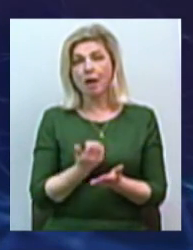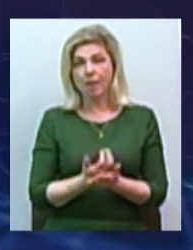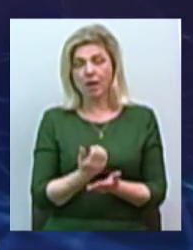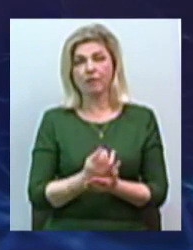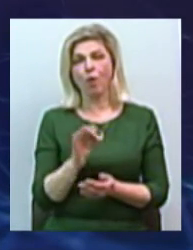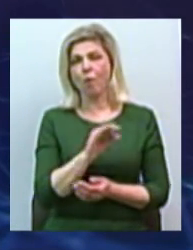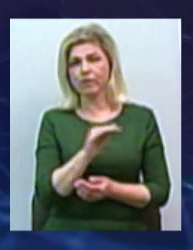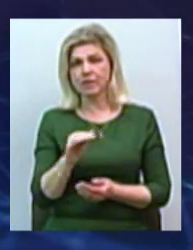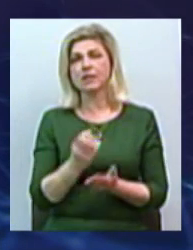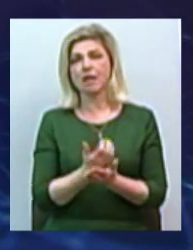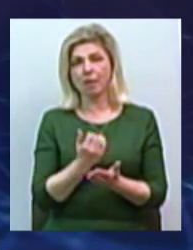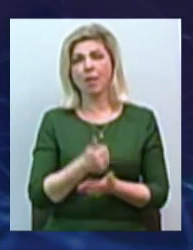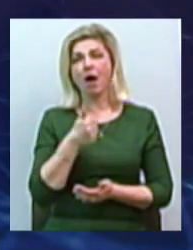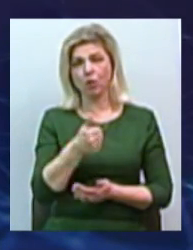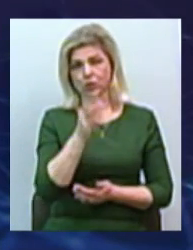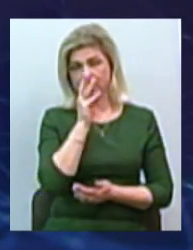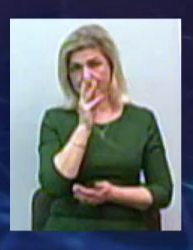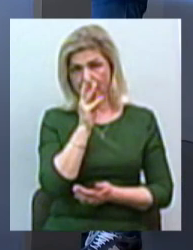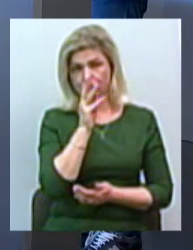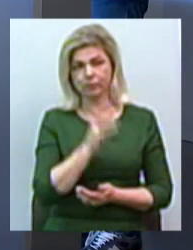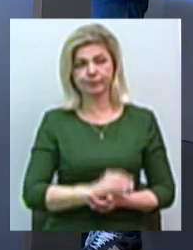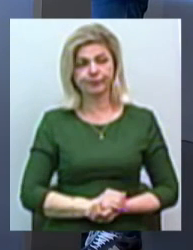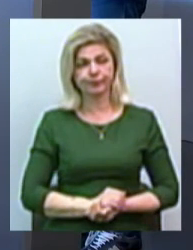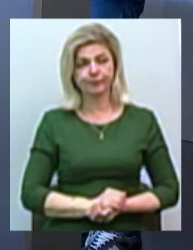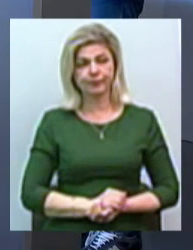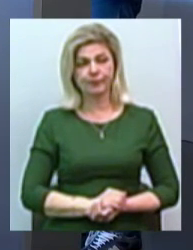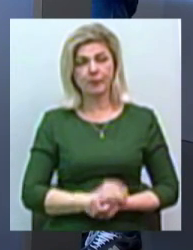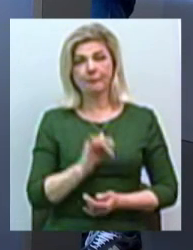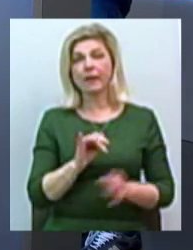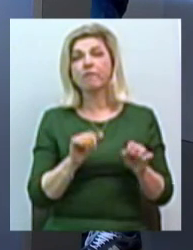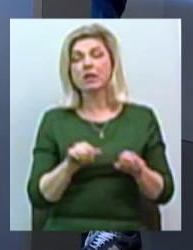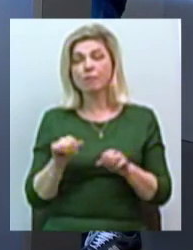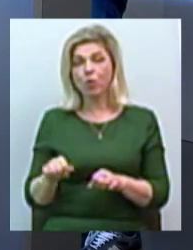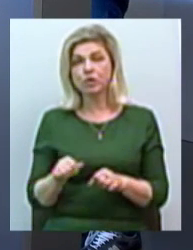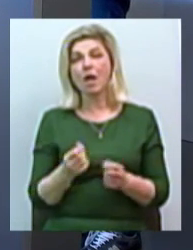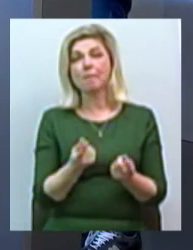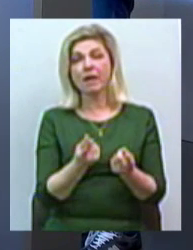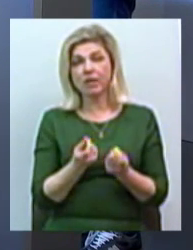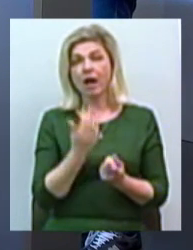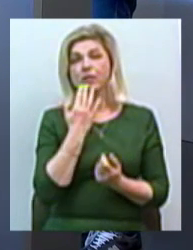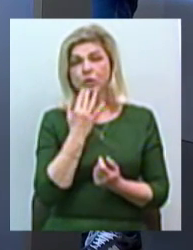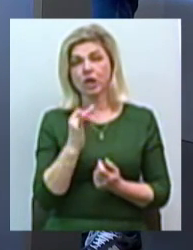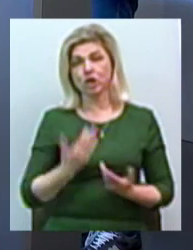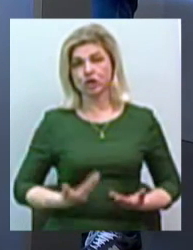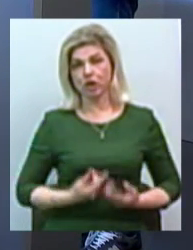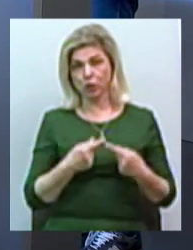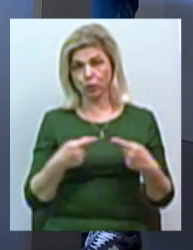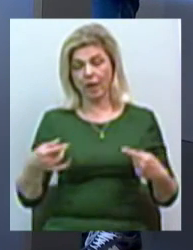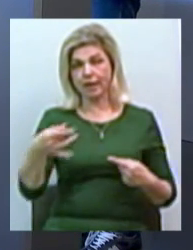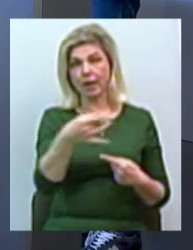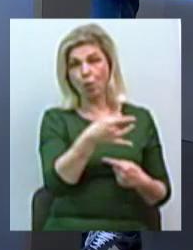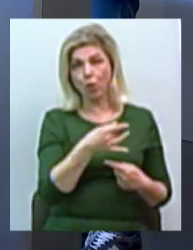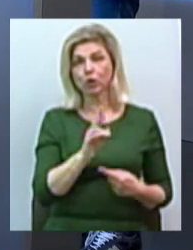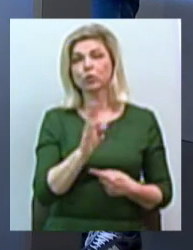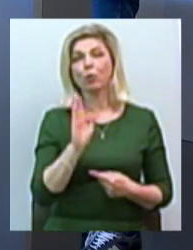із місцевого населення. і можливість привлікати сюди іностранних, чи жителів інших регіонів, які